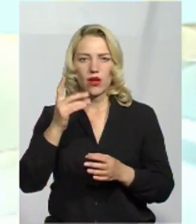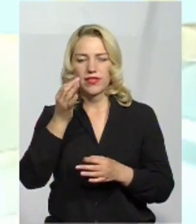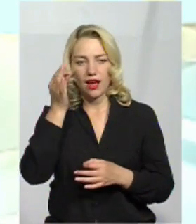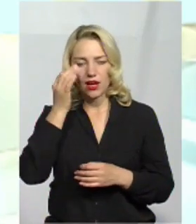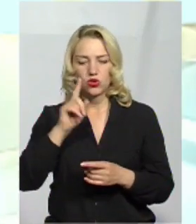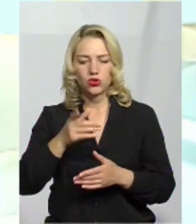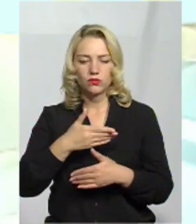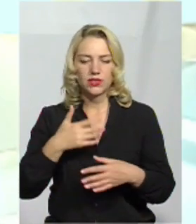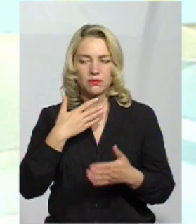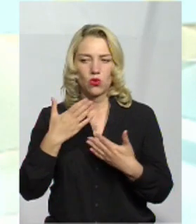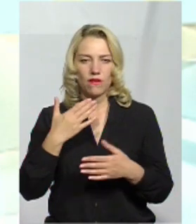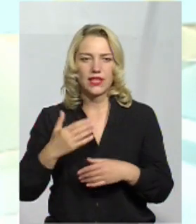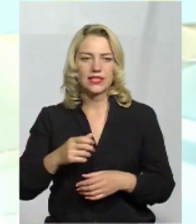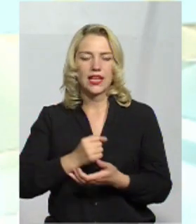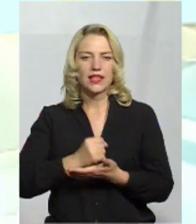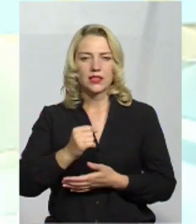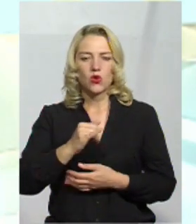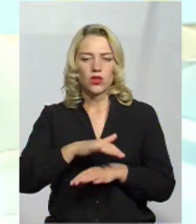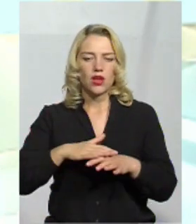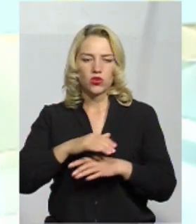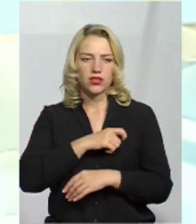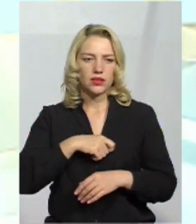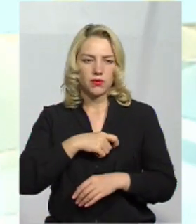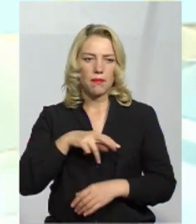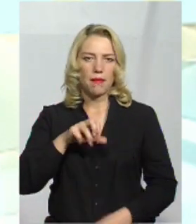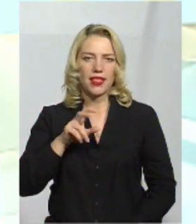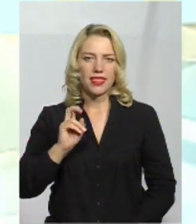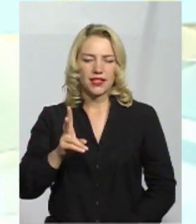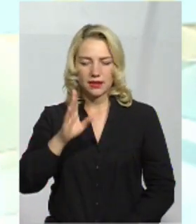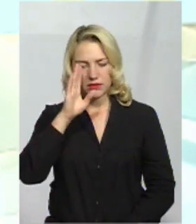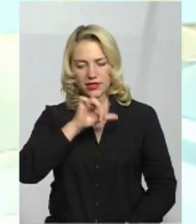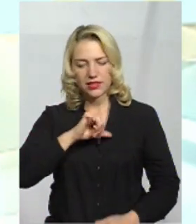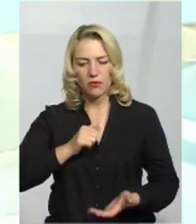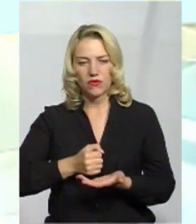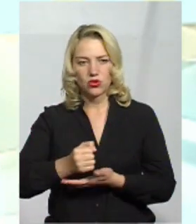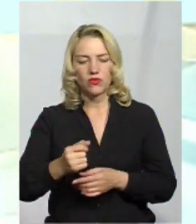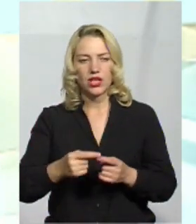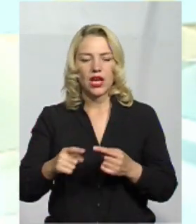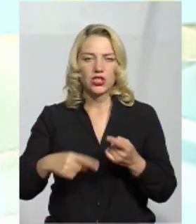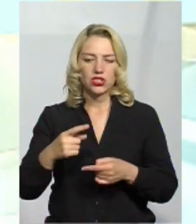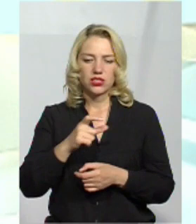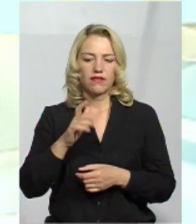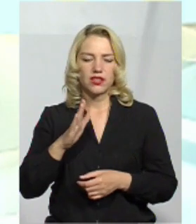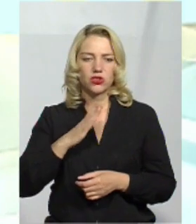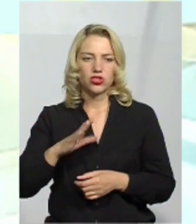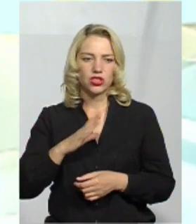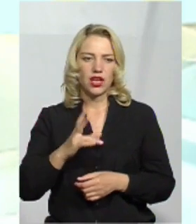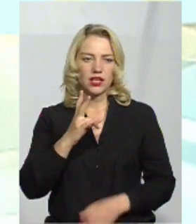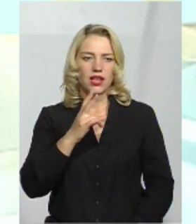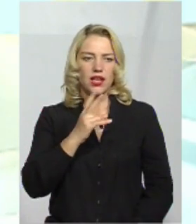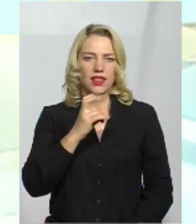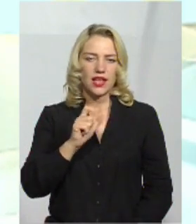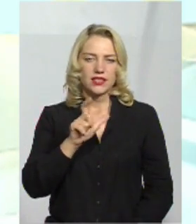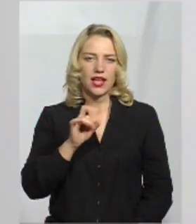спілкувалися із кандидатом у народні депутати Олександром Мельником. Мельником він самовисуванець, а за хвилину чекаємо на Назарія